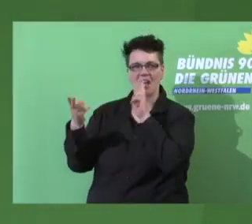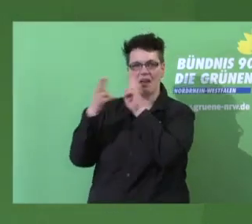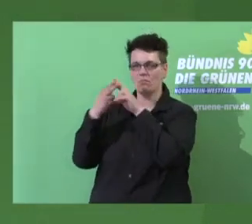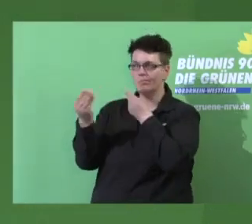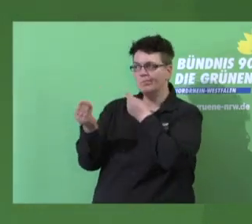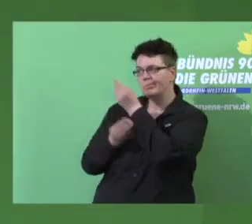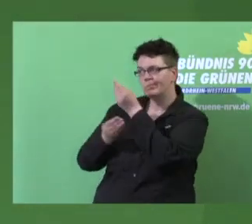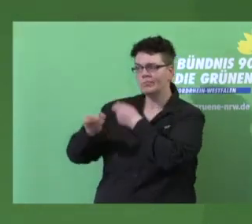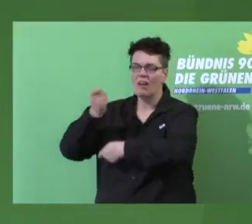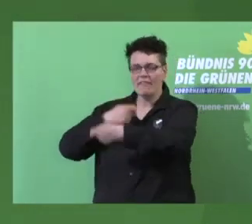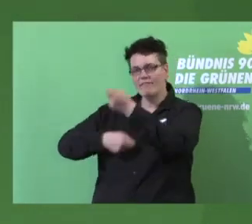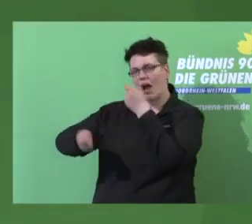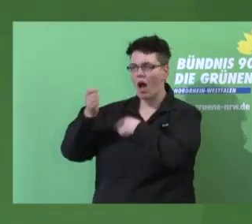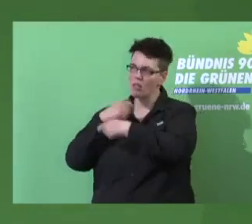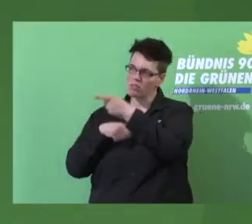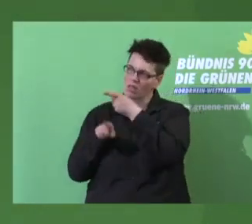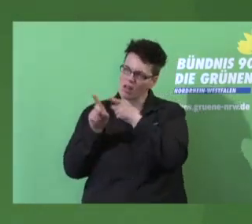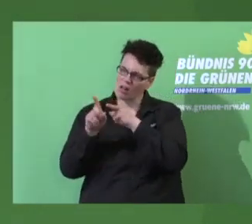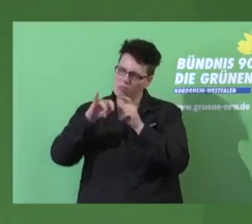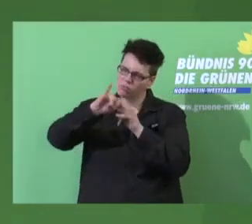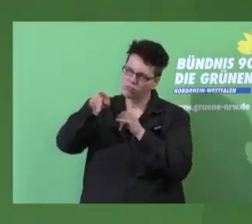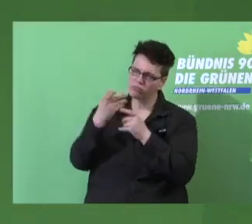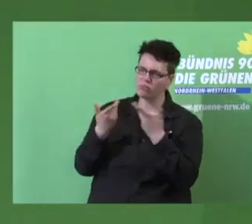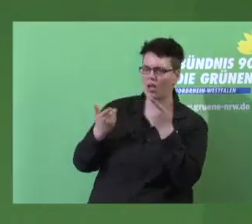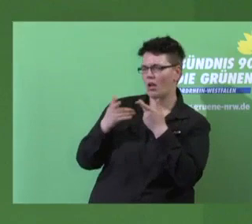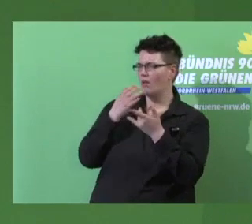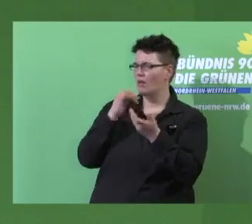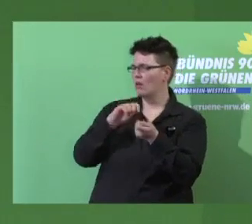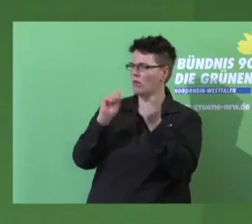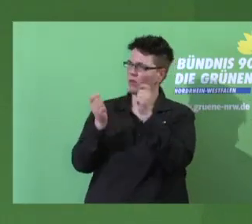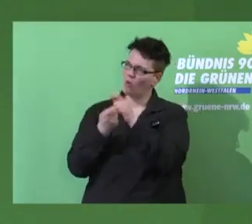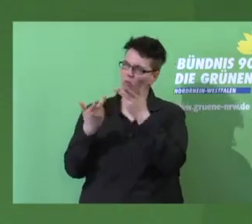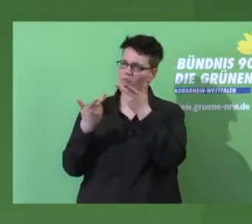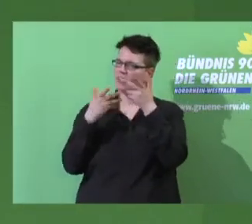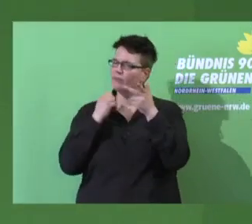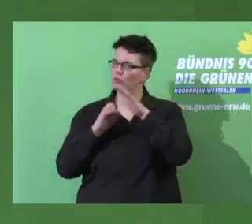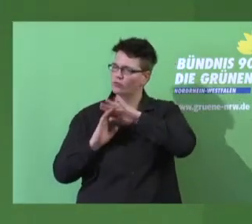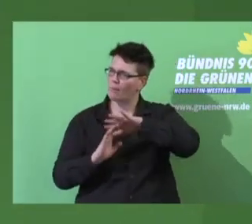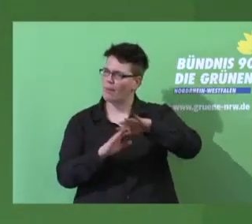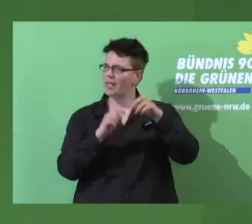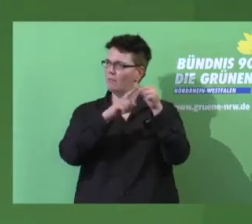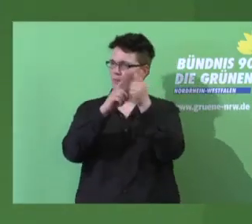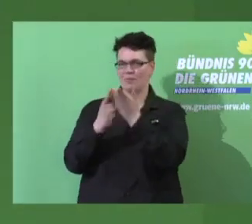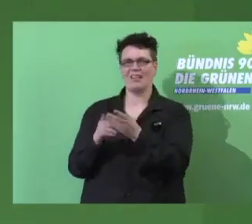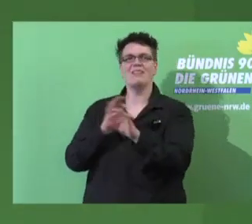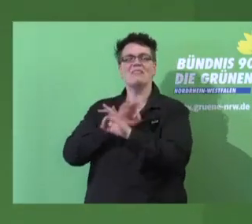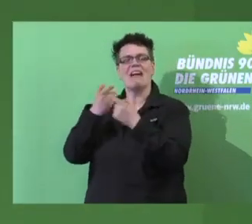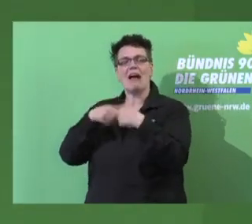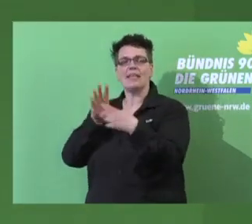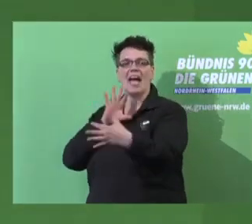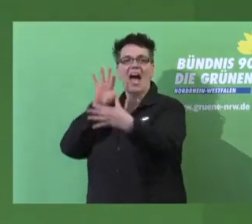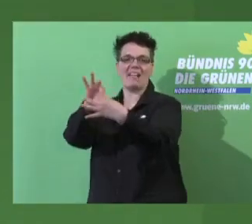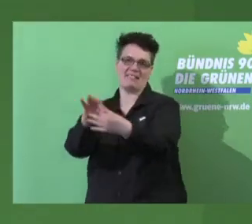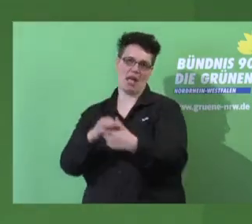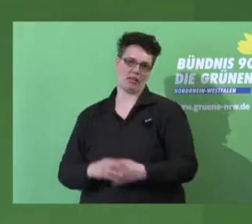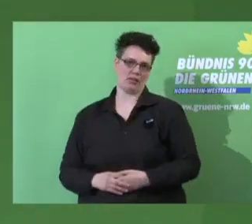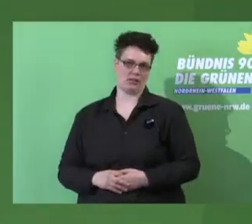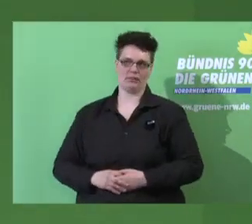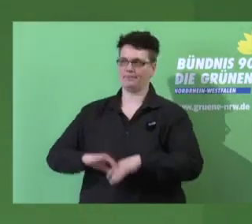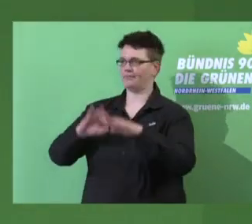wollen wir denn jetzt noch mal verhindert haben, welches Projekt wollen wir jetzt noch mal vermeiden, welches Projekt wollen wir nicht haben. Da sollten wir mal einen anderen Ansatz machen. Werdet Anti-Schlagloch-Partei.